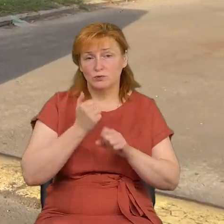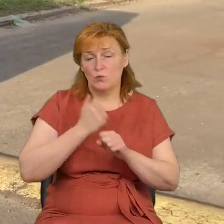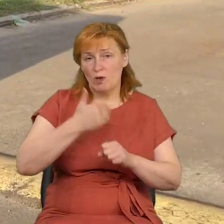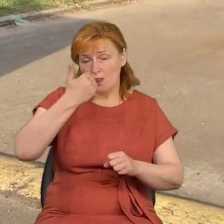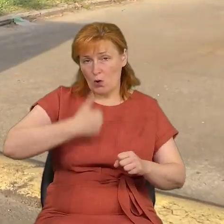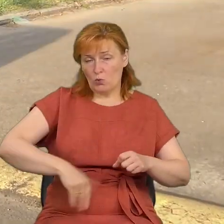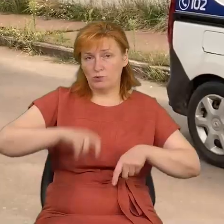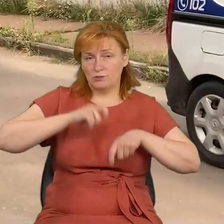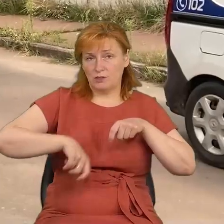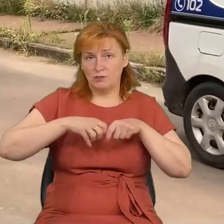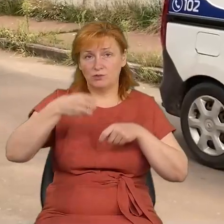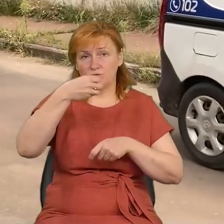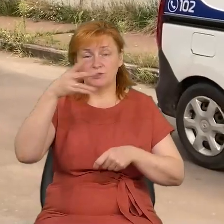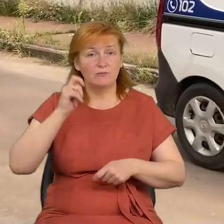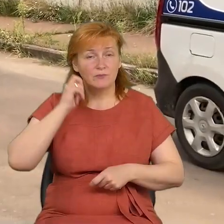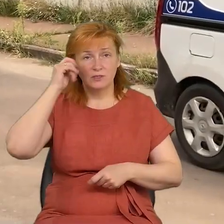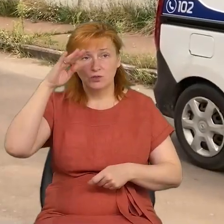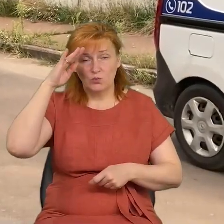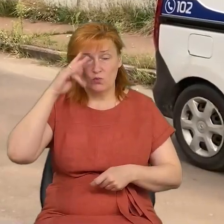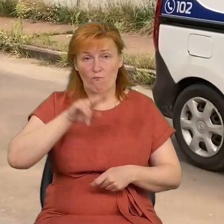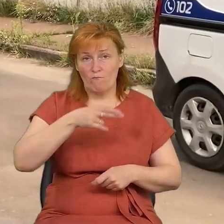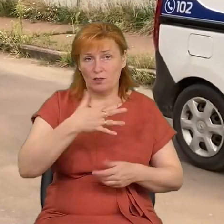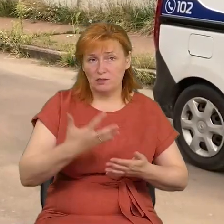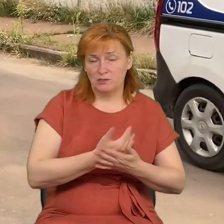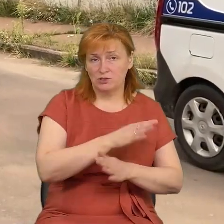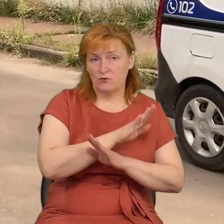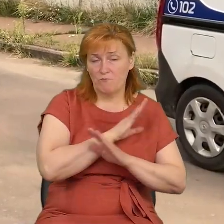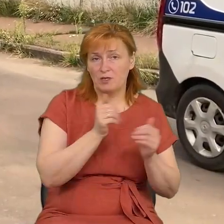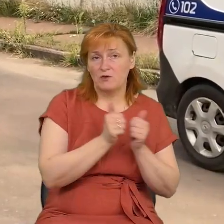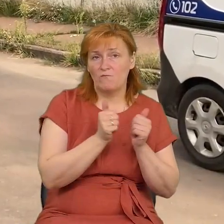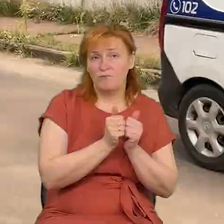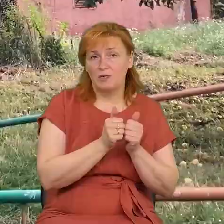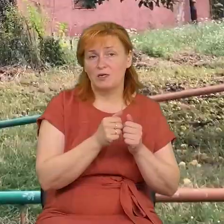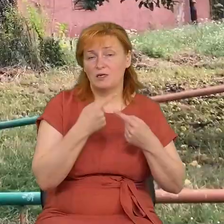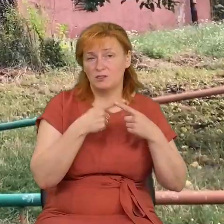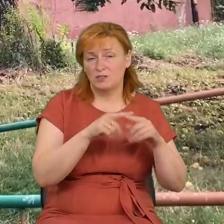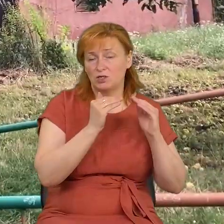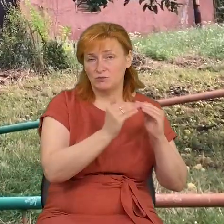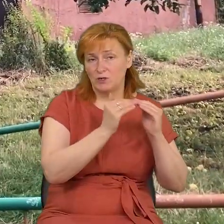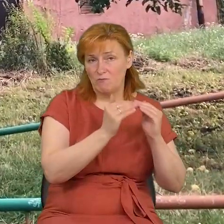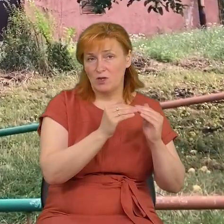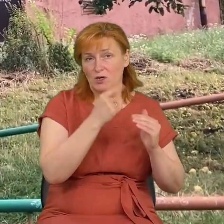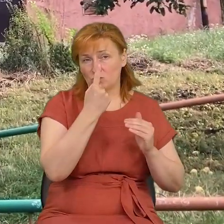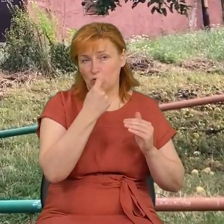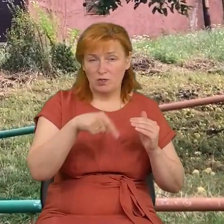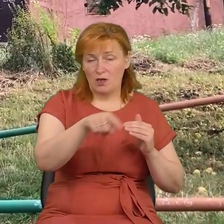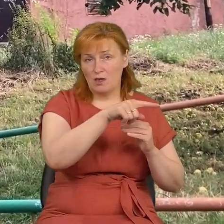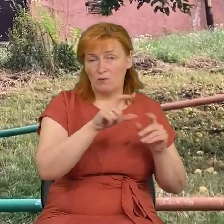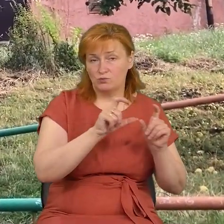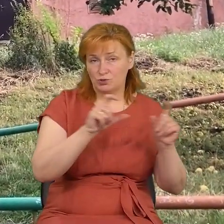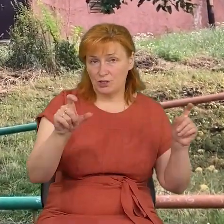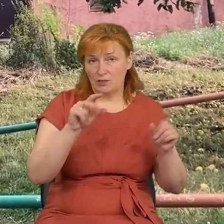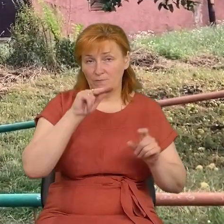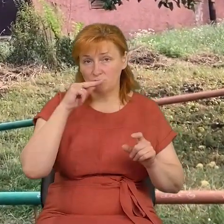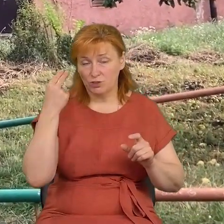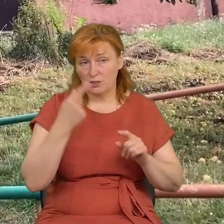-річного хлопця, якого у п'ятницю знайшли мертвим біля технічного приміщення однієї із шкіл Чернігова. Про це Суспільному